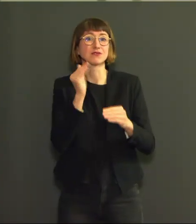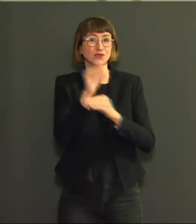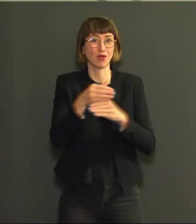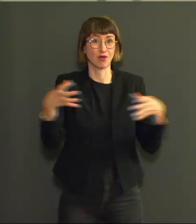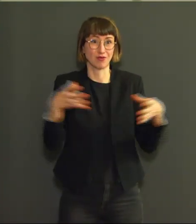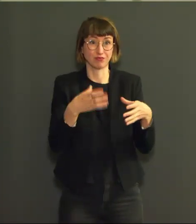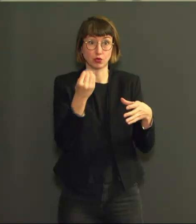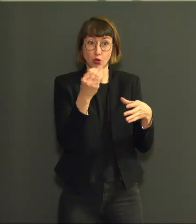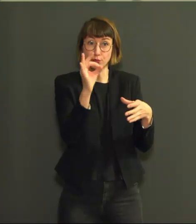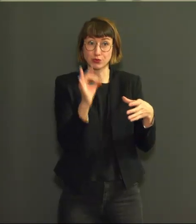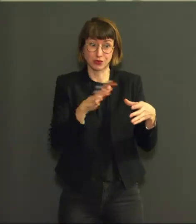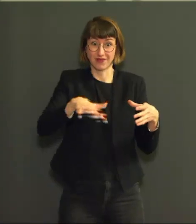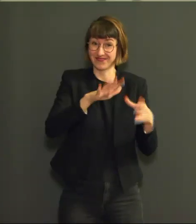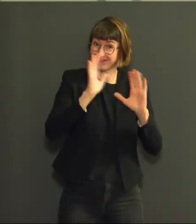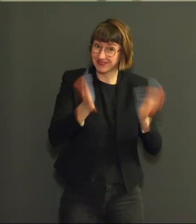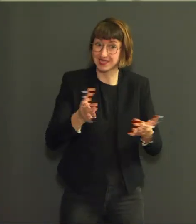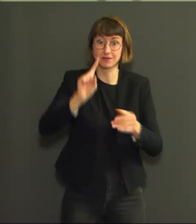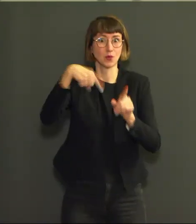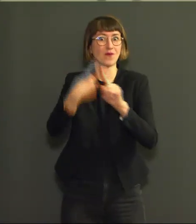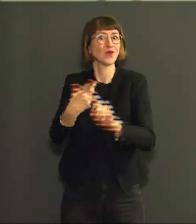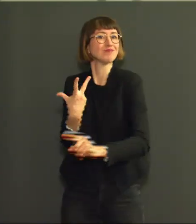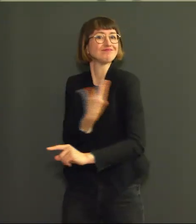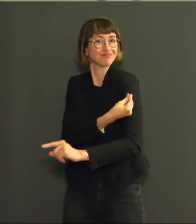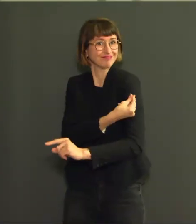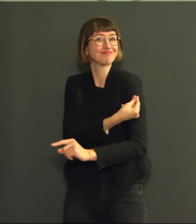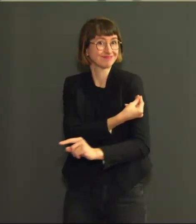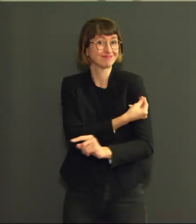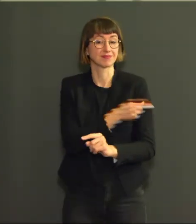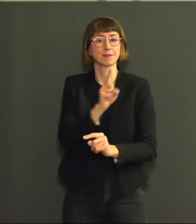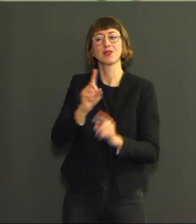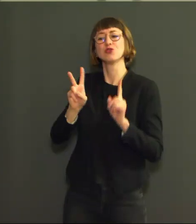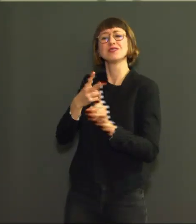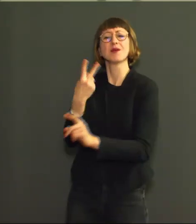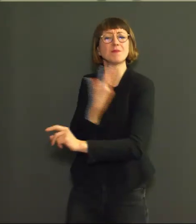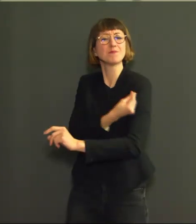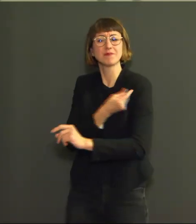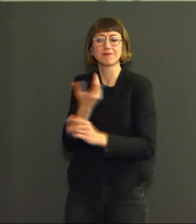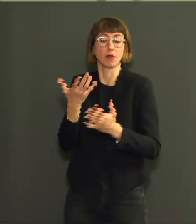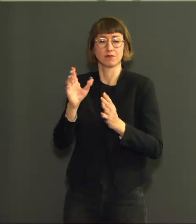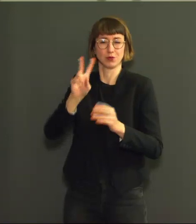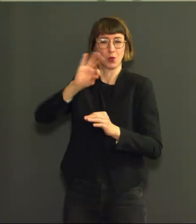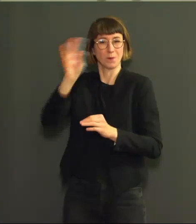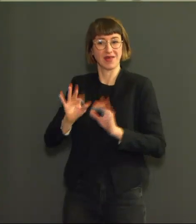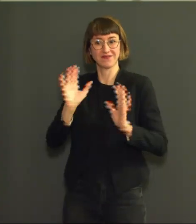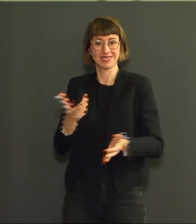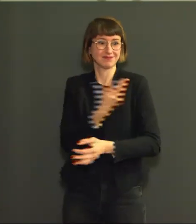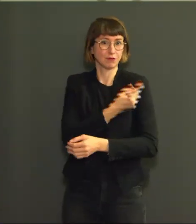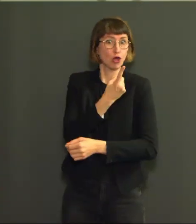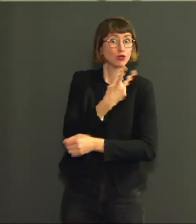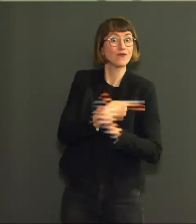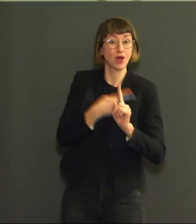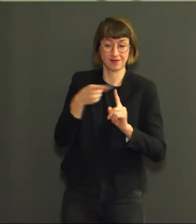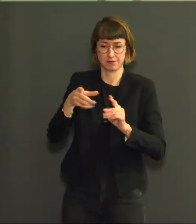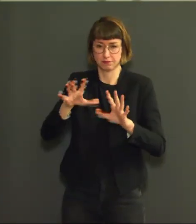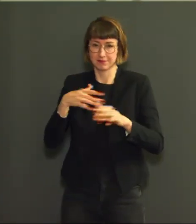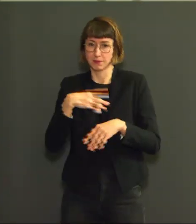plus de la moitié d'entre eux ont reçu la vaccination complète. Alors, on redit un jour de variant. Qu'est-ce